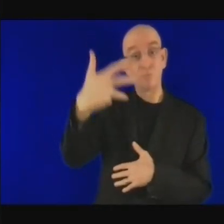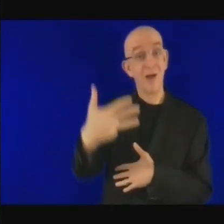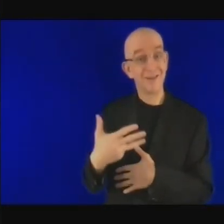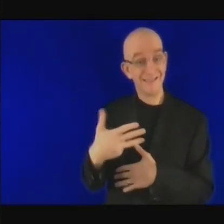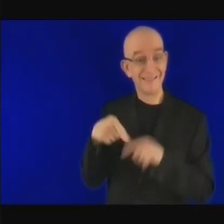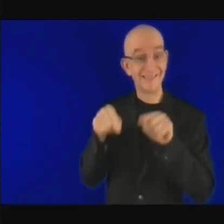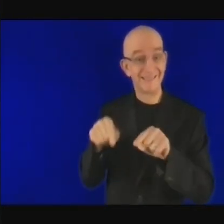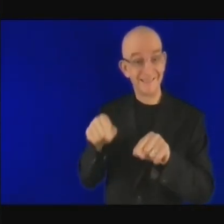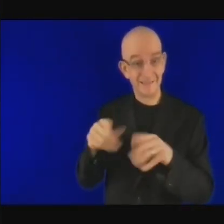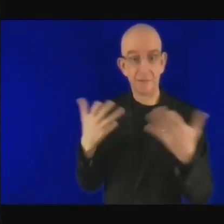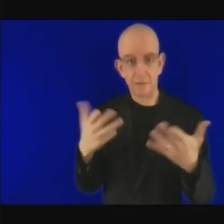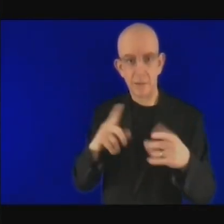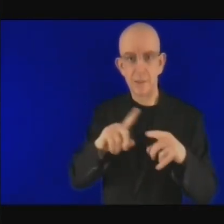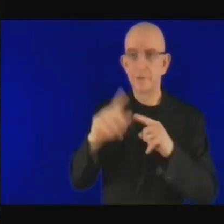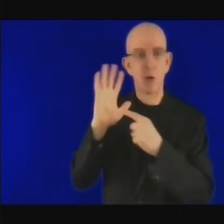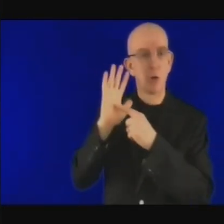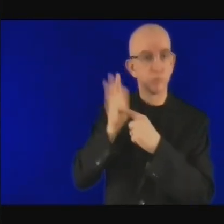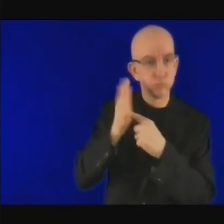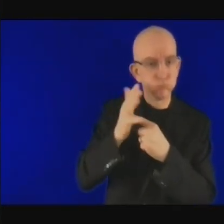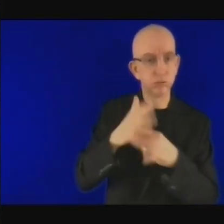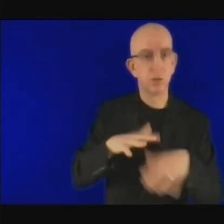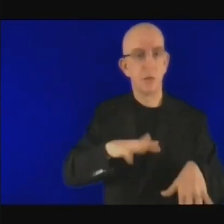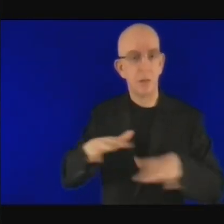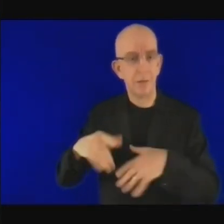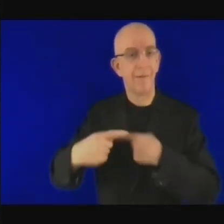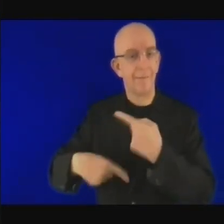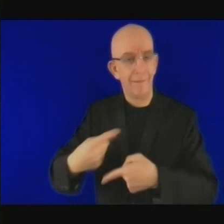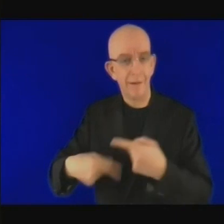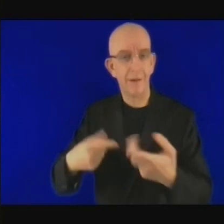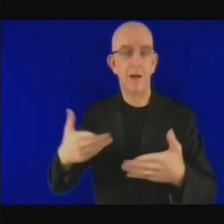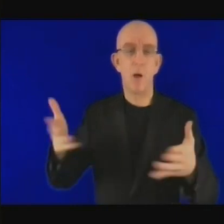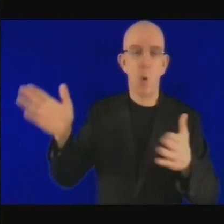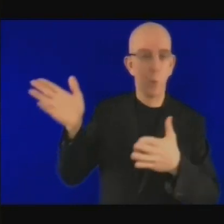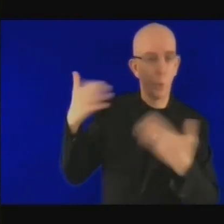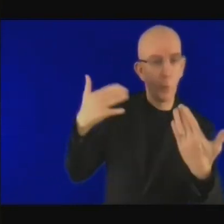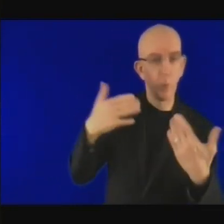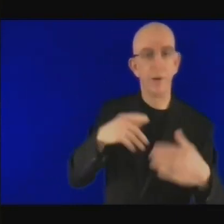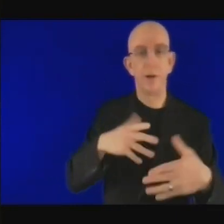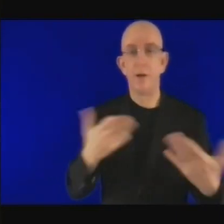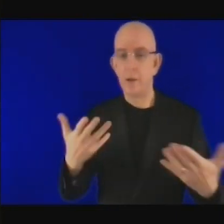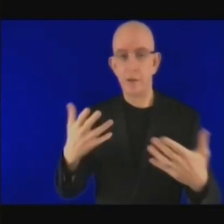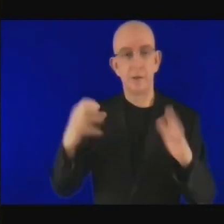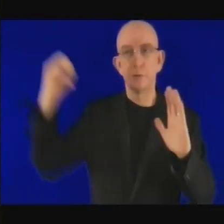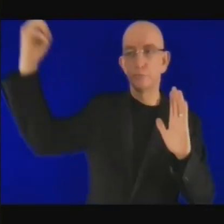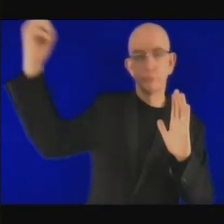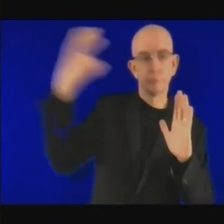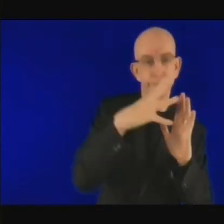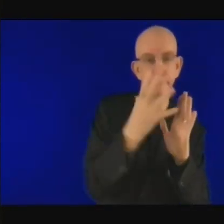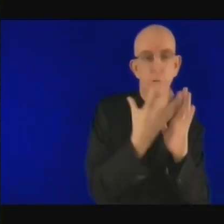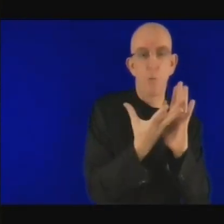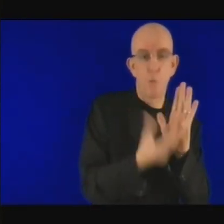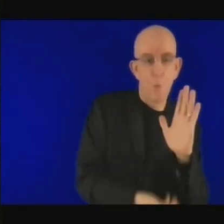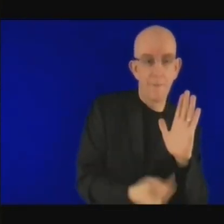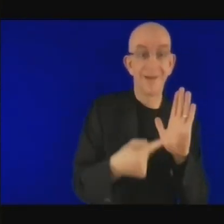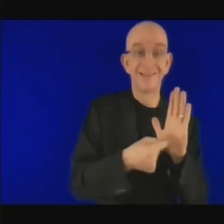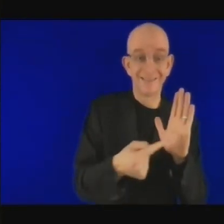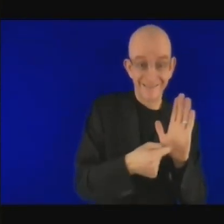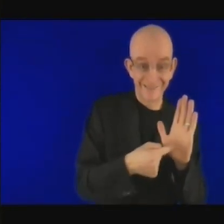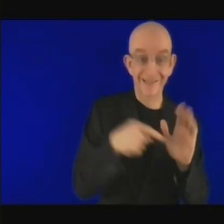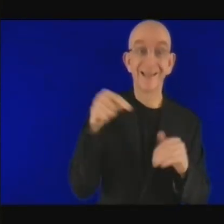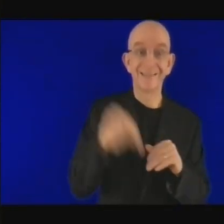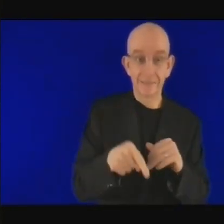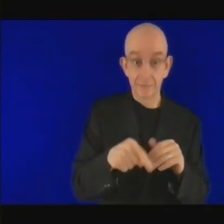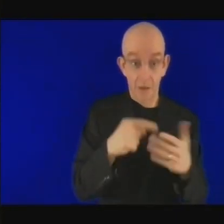solaire nous devons veiller à ce que les capacités de production soient déjà en place et qu'elles puissent absorber